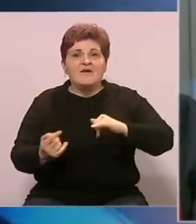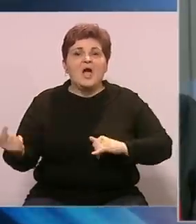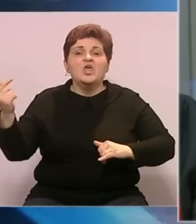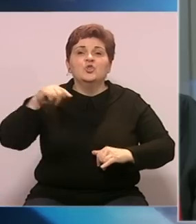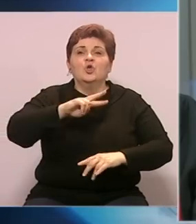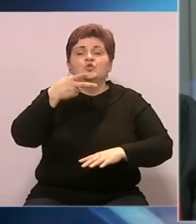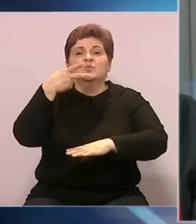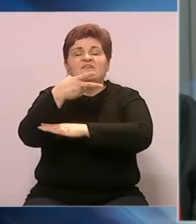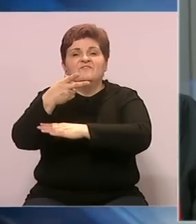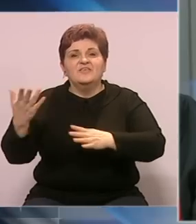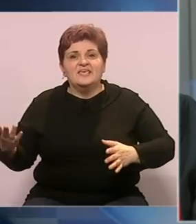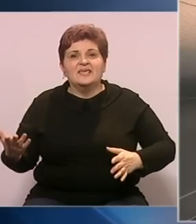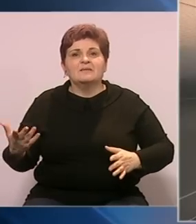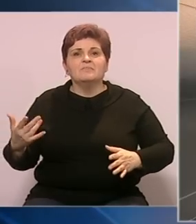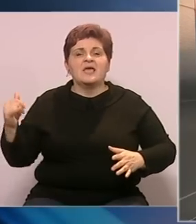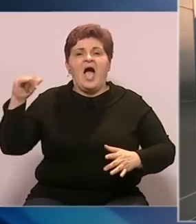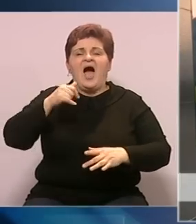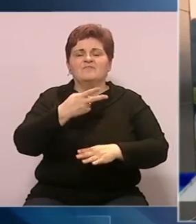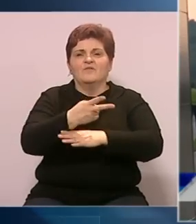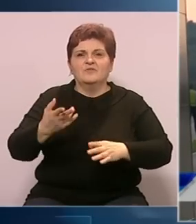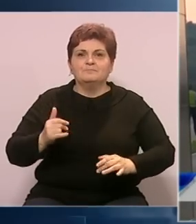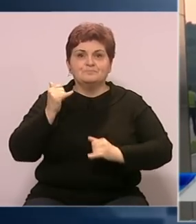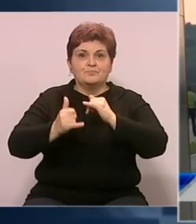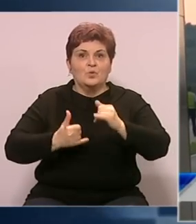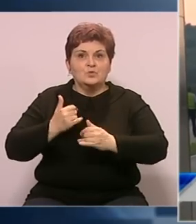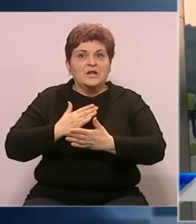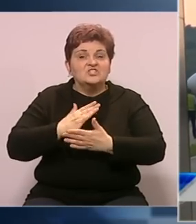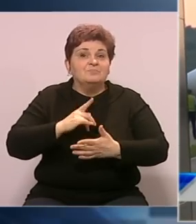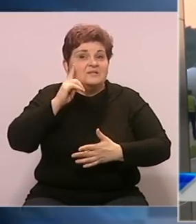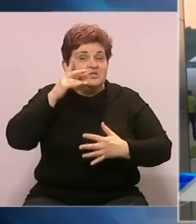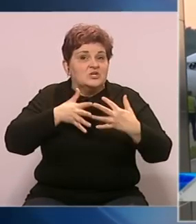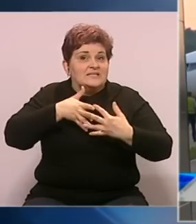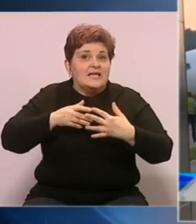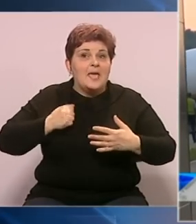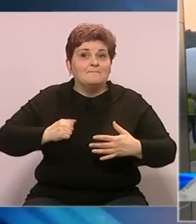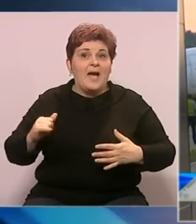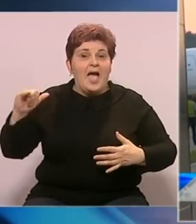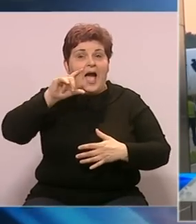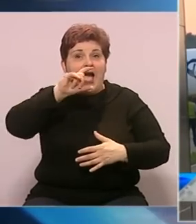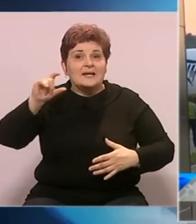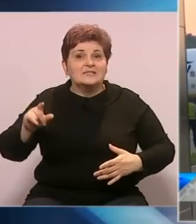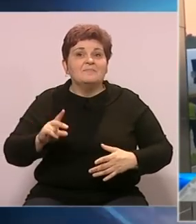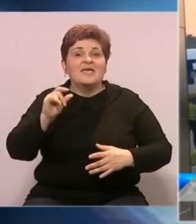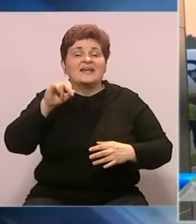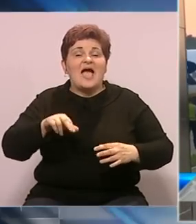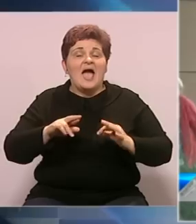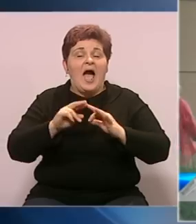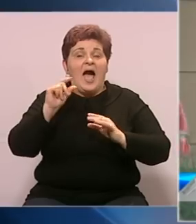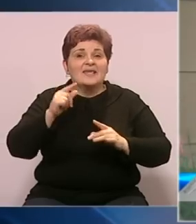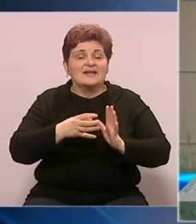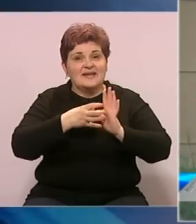drugih kompanija, a ne samo Ryanaira. I u turističkim agencijama se nadaju da će se saradnja Banja Lučkog aerodroma i Ryanaira nastaviti.